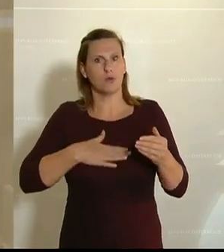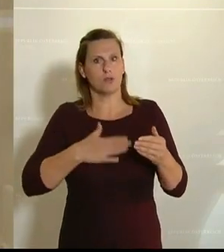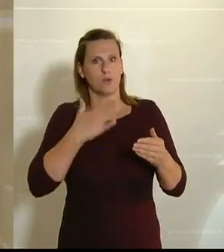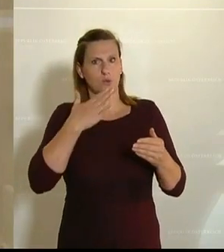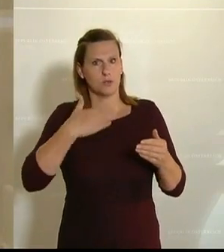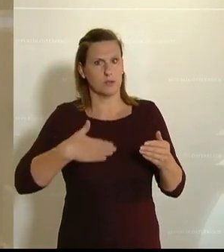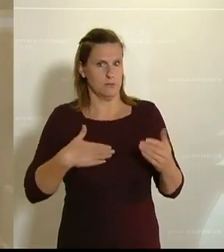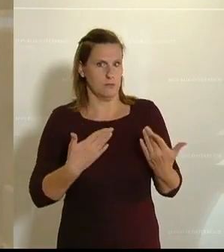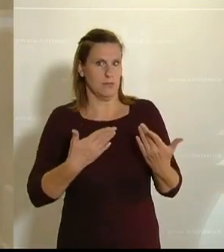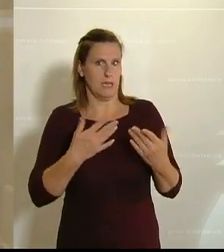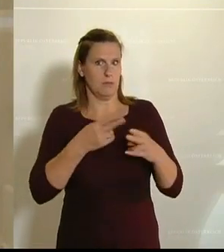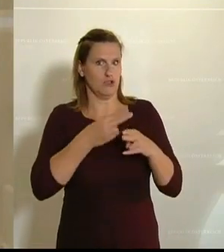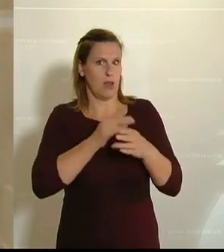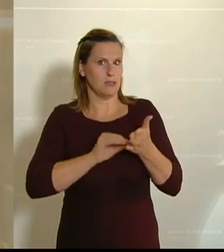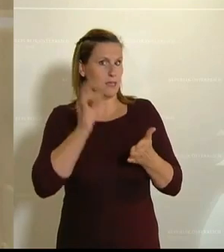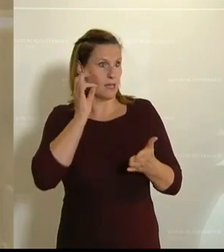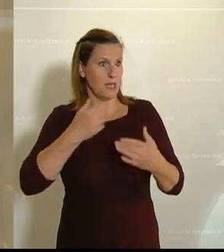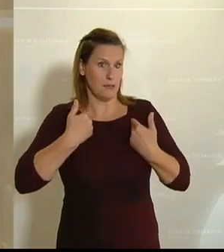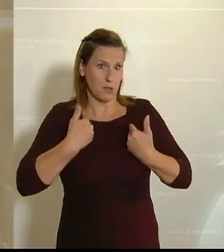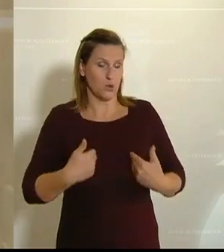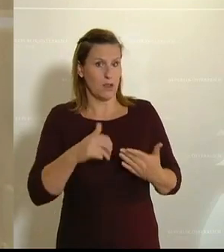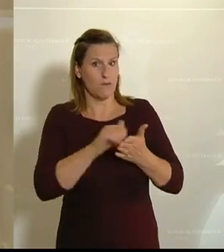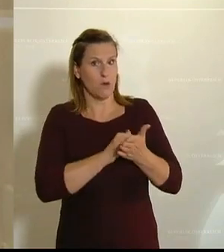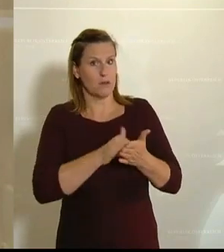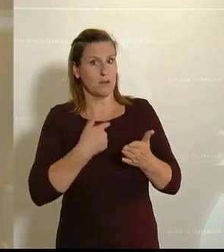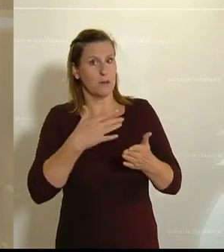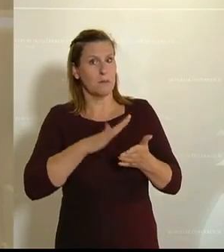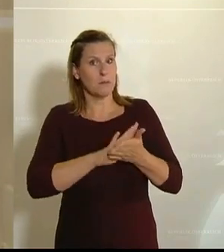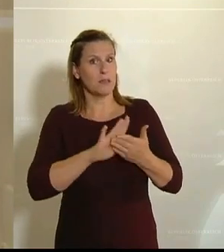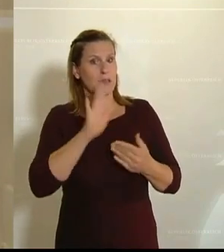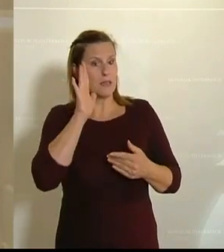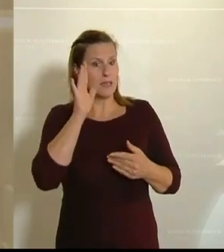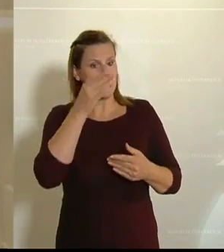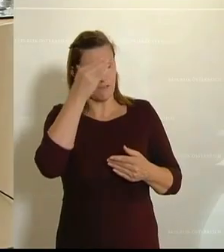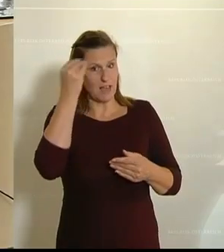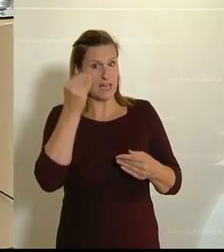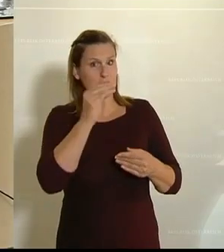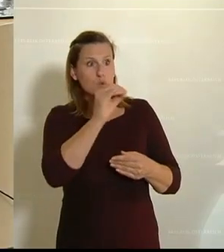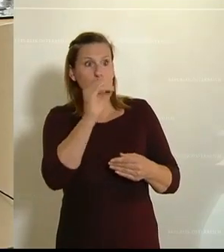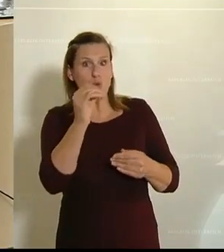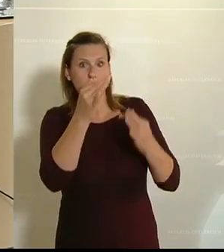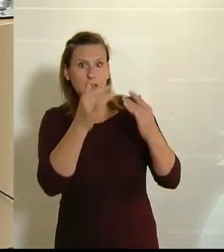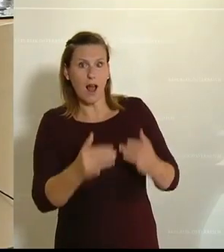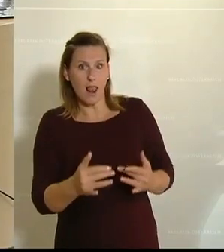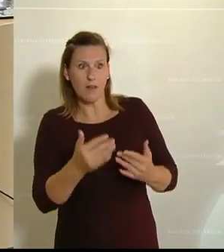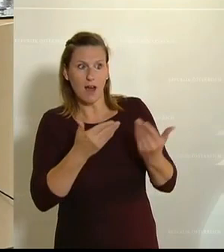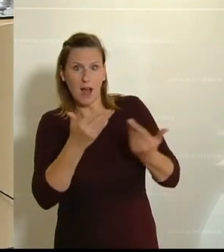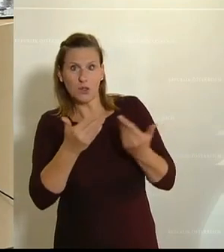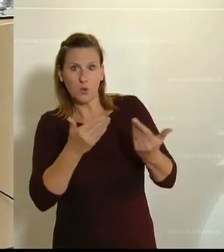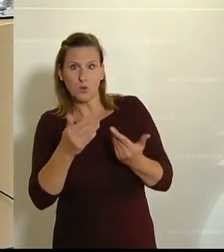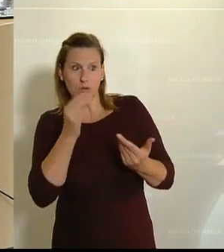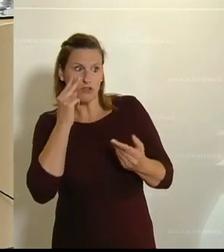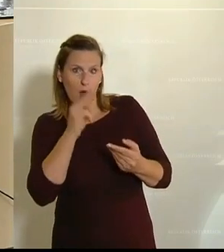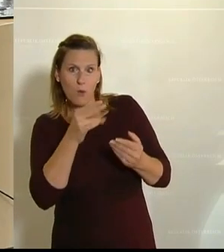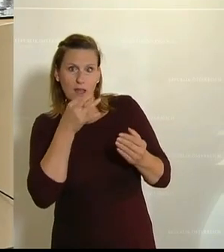ich freue mich persönlich sehr. Ich rate Dir so am Rande, vergiss nie die Nullen zu zählen, wenn Du an Verhandlungen gehst.